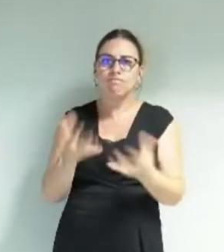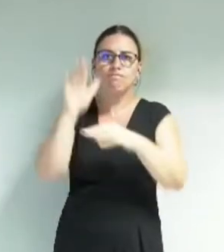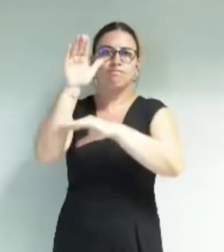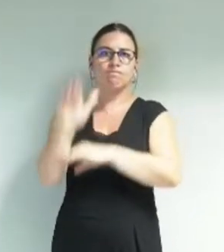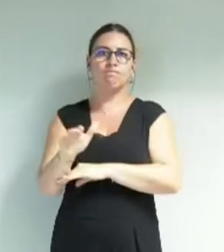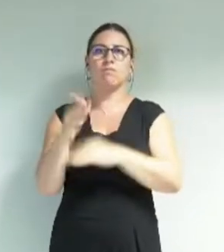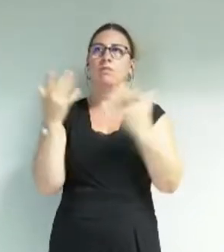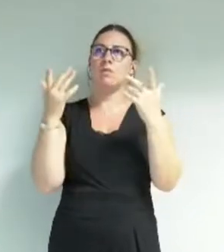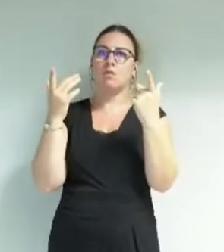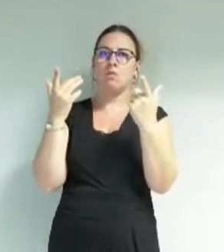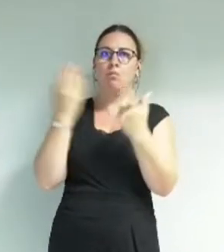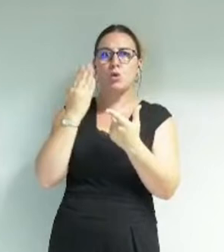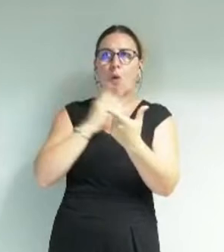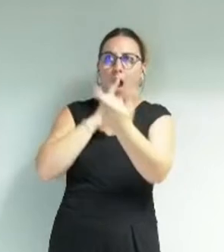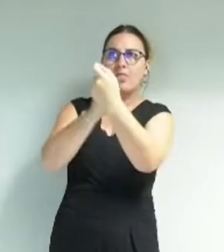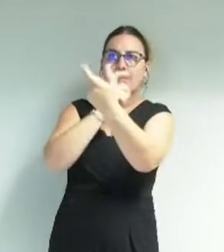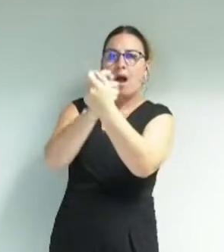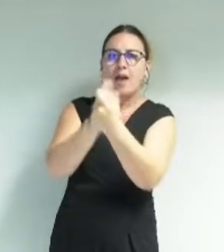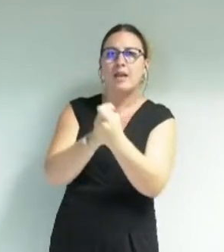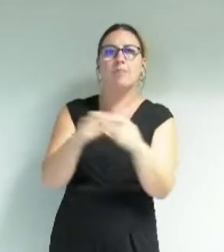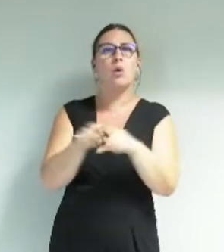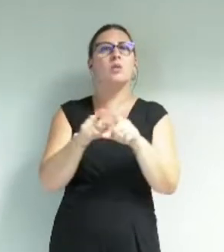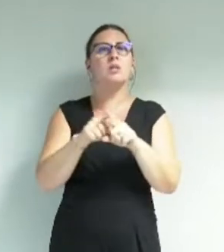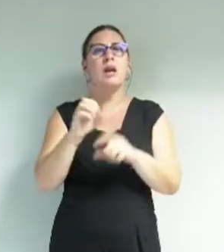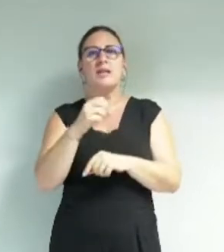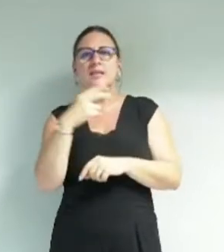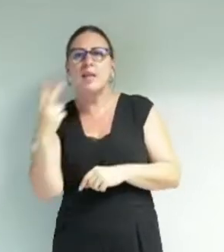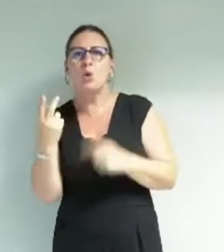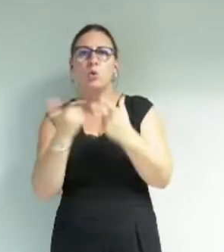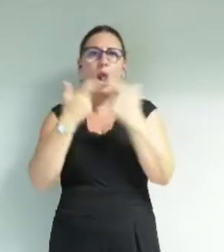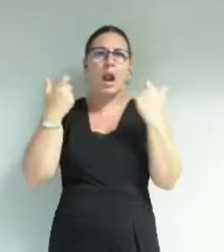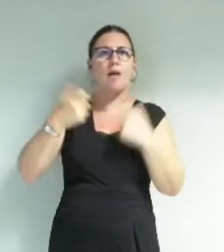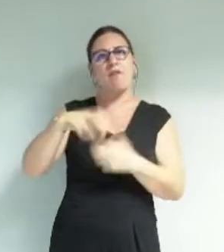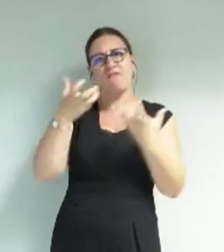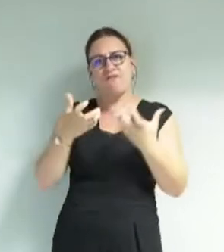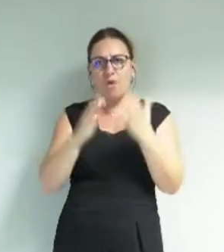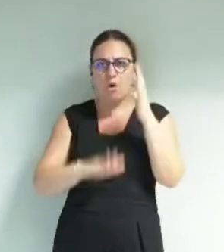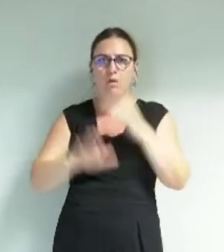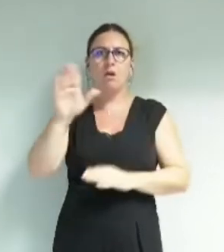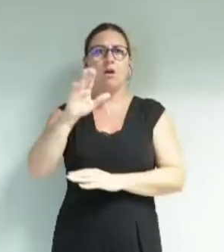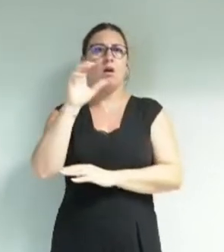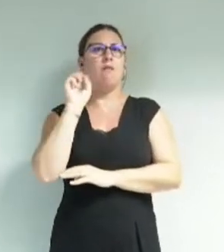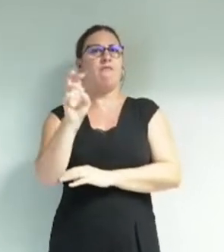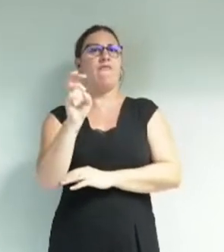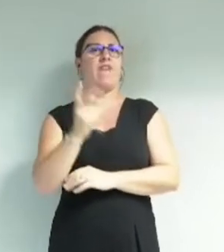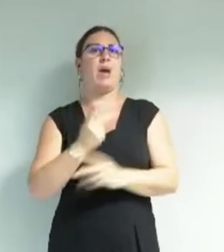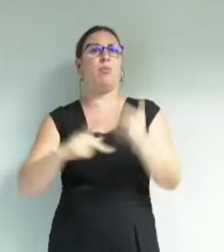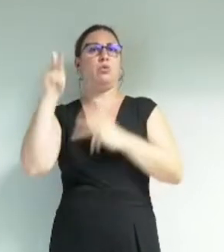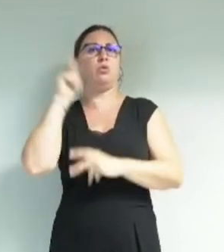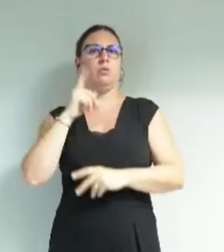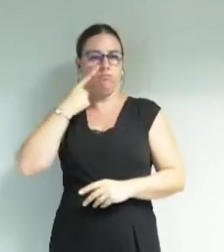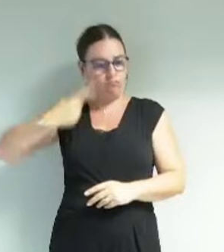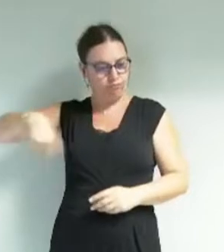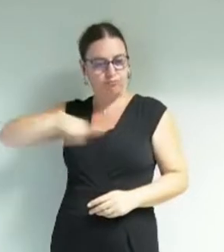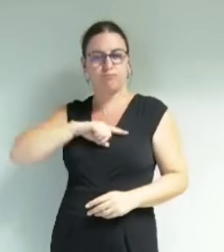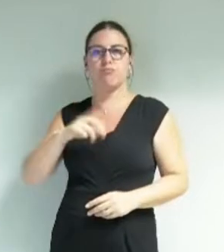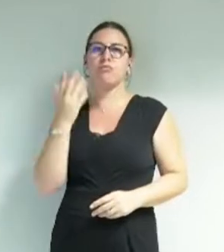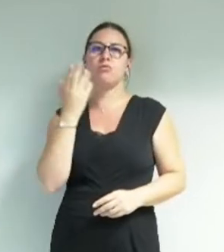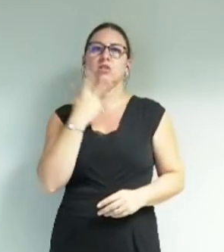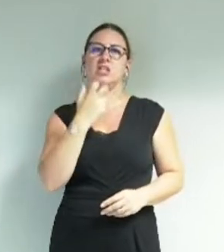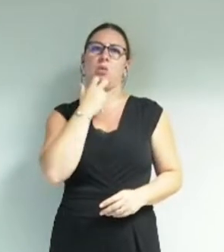dérèglement et œuvrer à diminuer l'empreinte écologique des projets portés, il en va de notre responsabilité à toutes et tous.